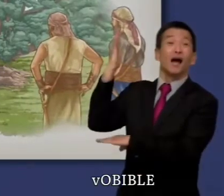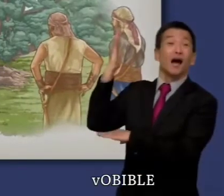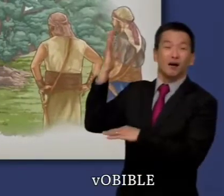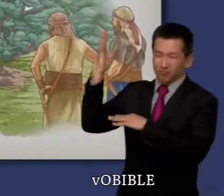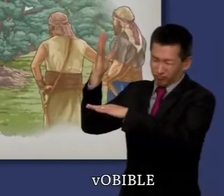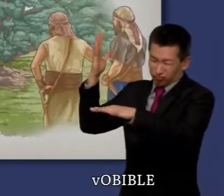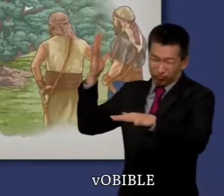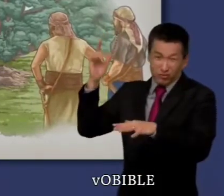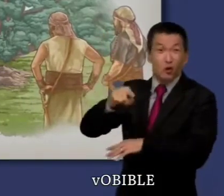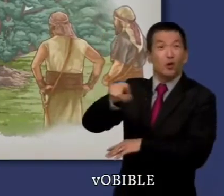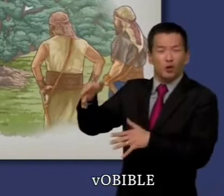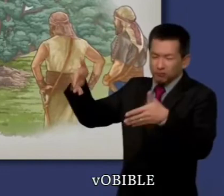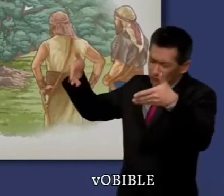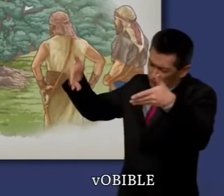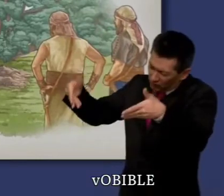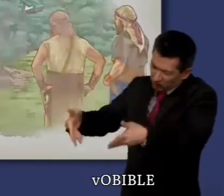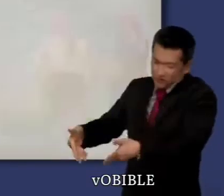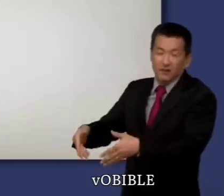tamaris à Jabèch en Galahad.